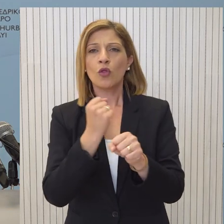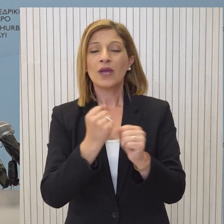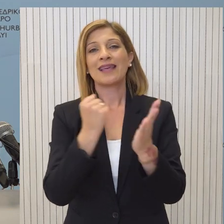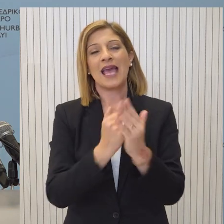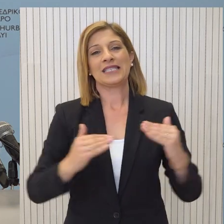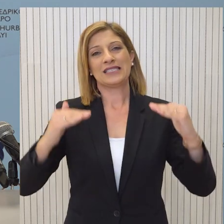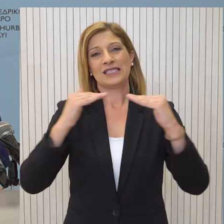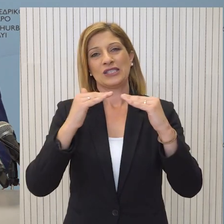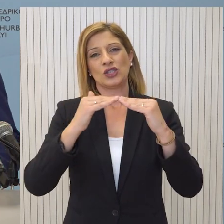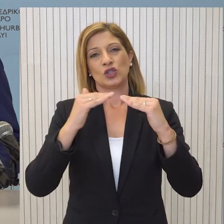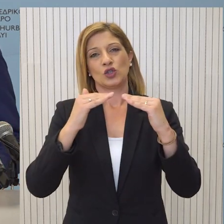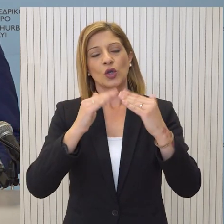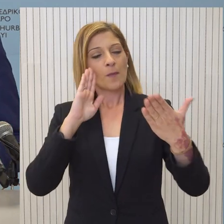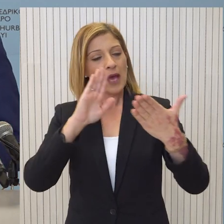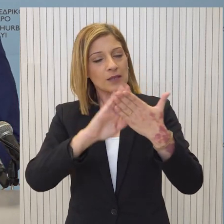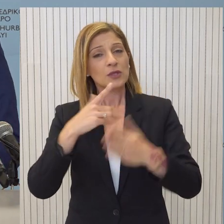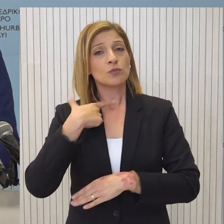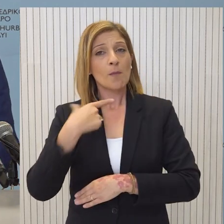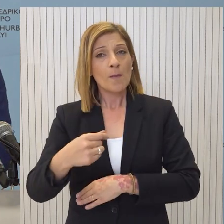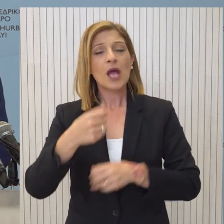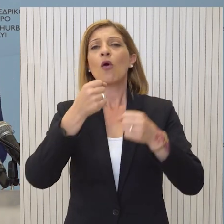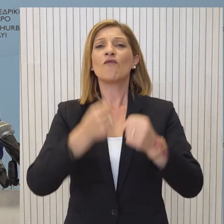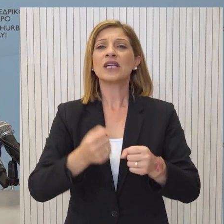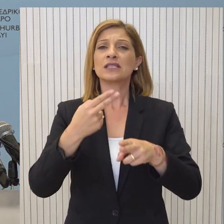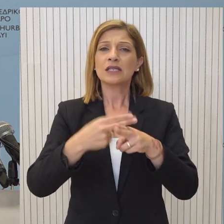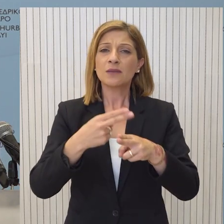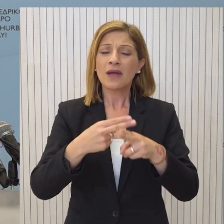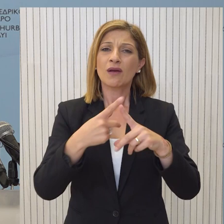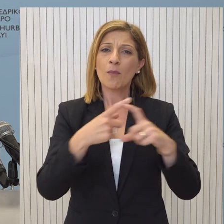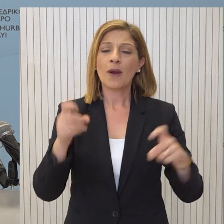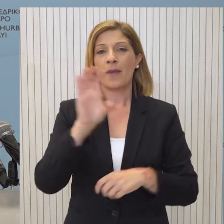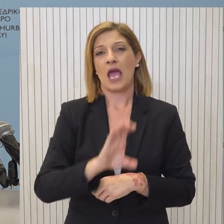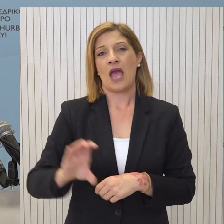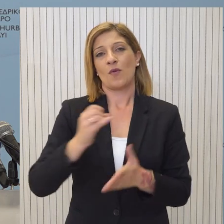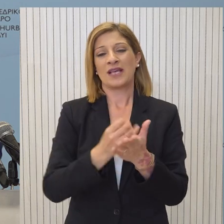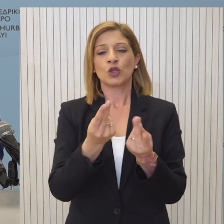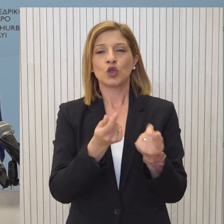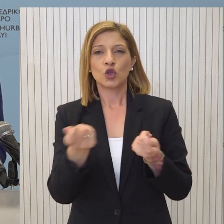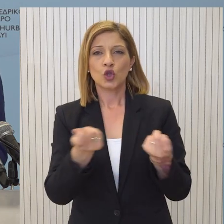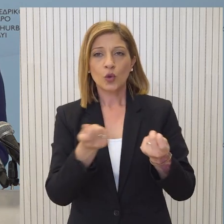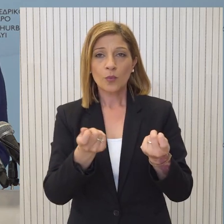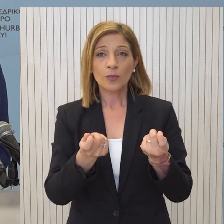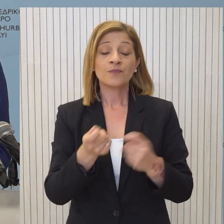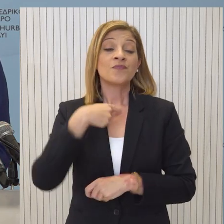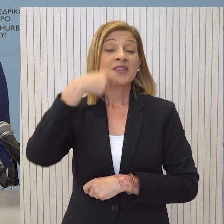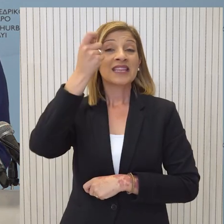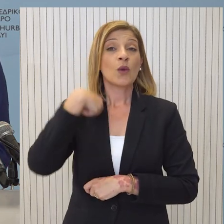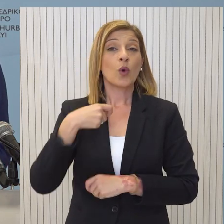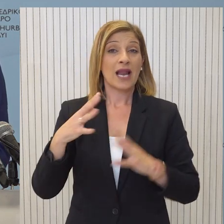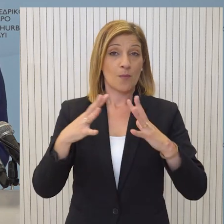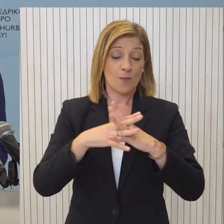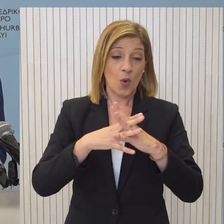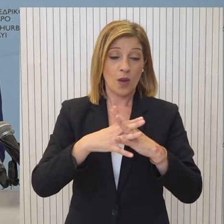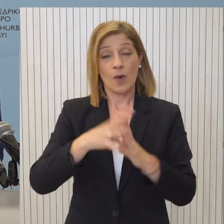ισότιμη αντιμετώπιση των εταίρων στη βάση της αξίας και της σχετικής αιρεσιμότητας που διέπει τη διαδικασία. Η κατάσταση στην Ουκρανία μετά την